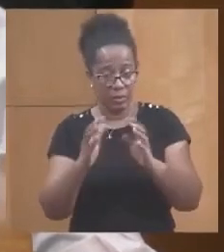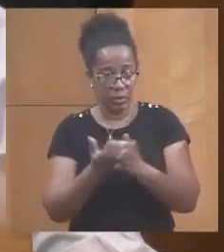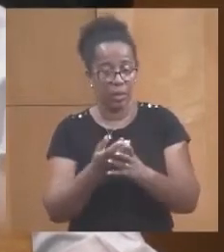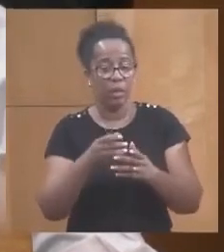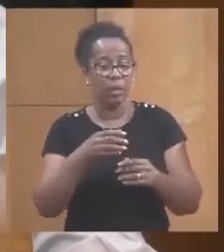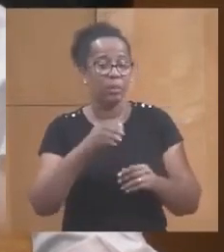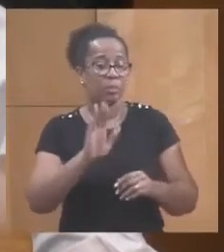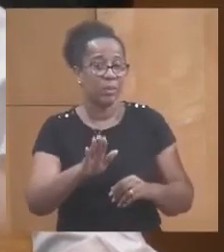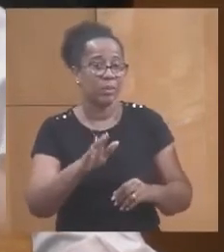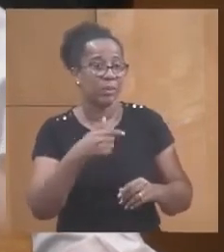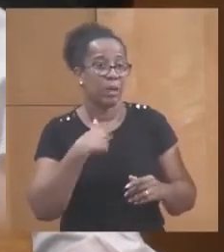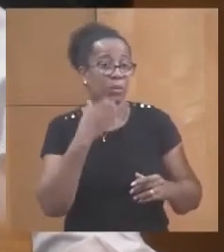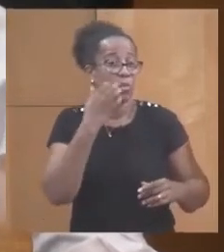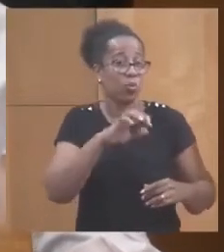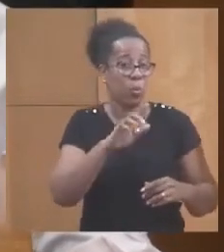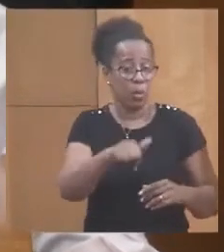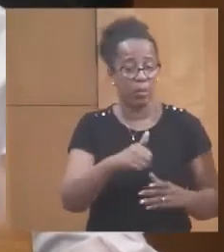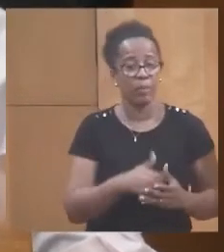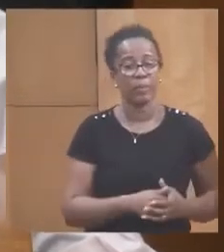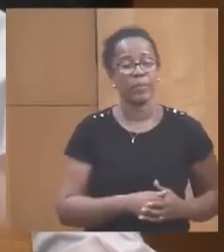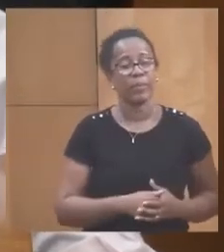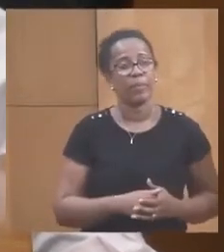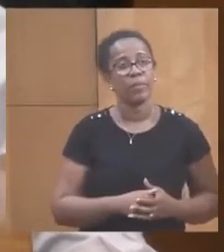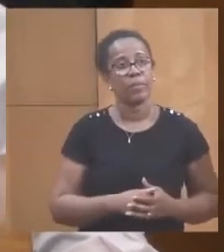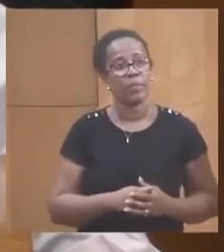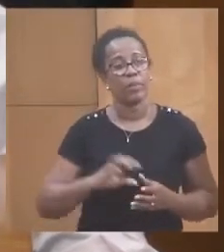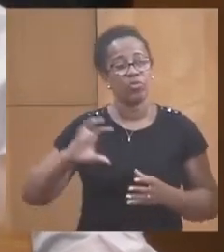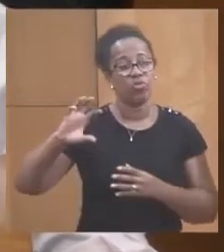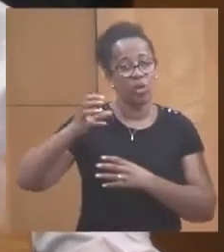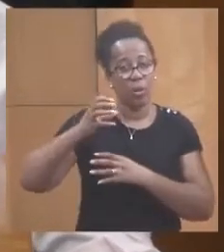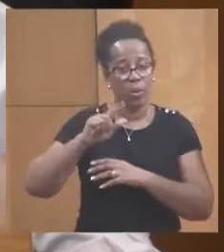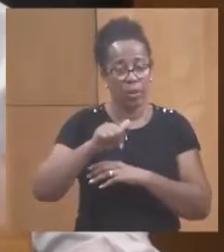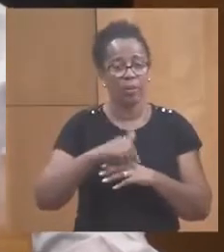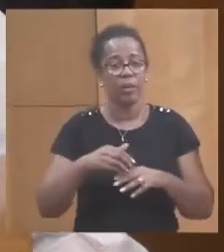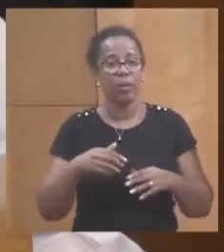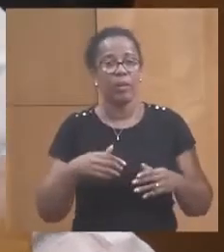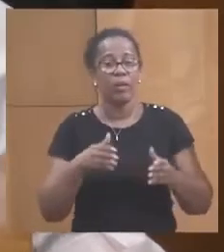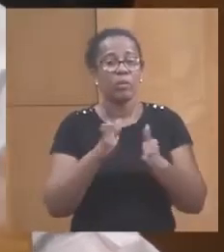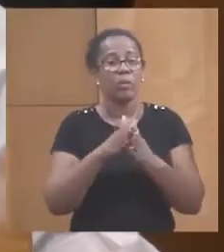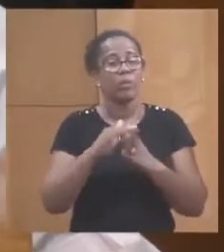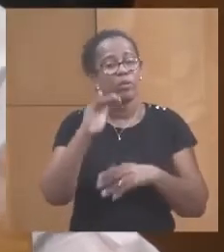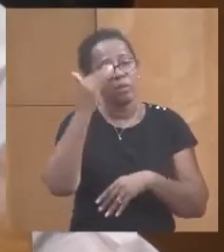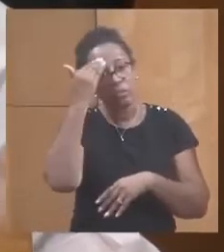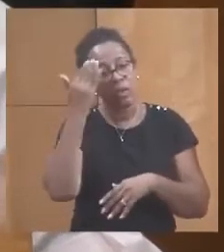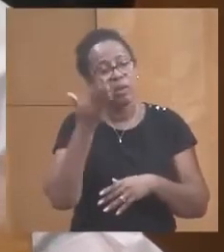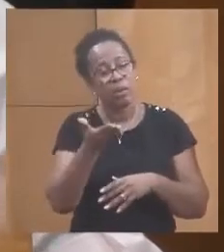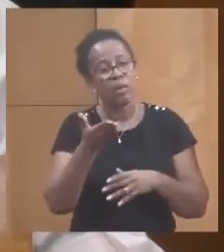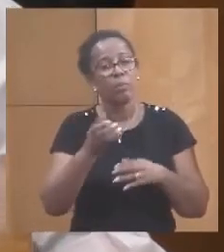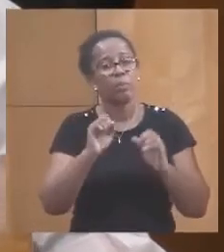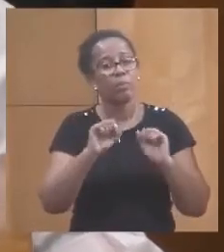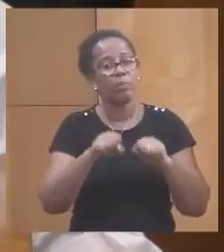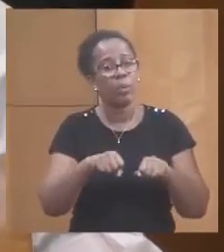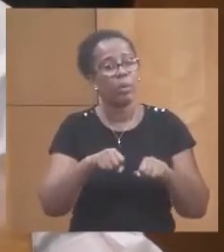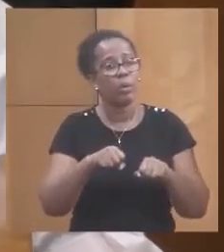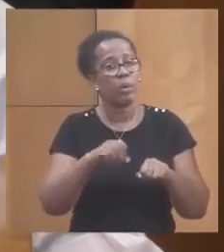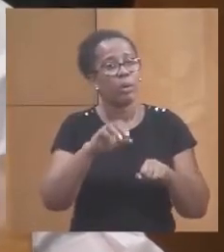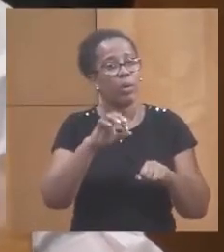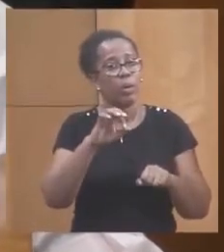de chaleur. Alors, est-ce que, collègue Marie-Saint, est-ce qu'on ne pouvait pas